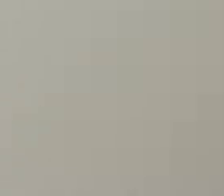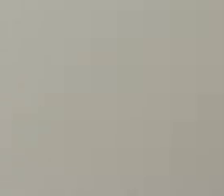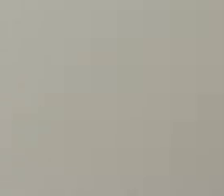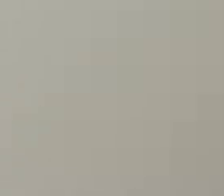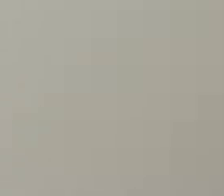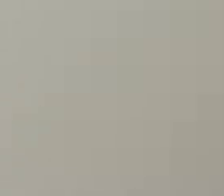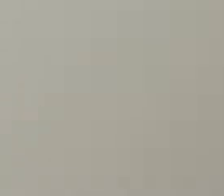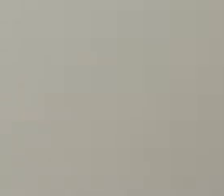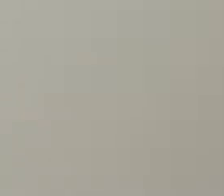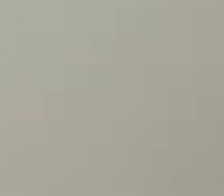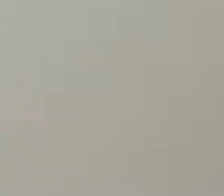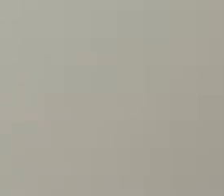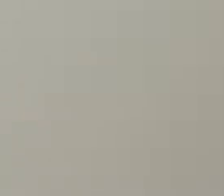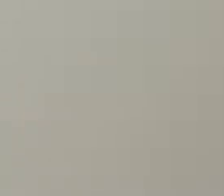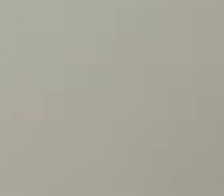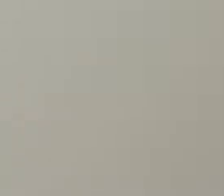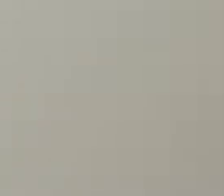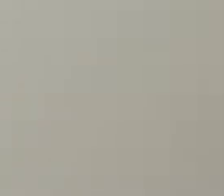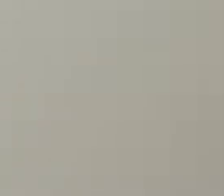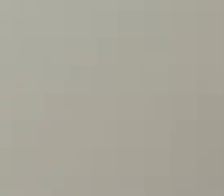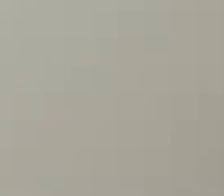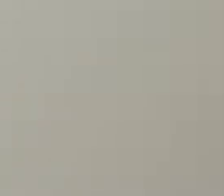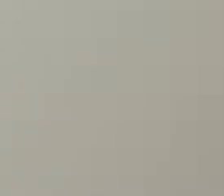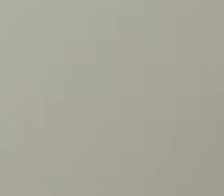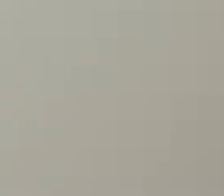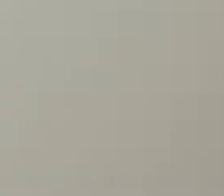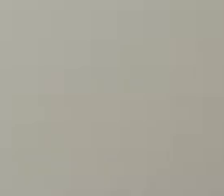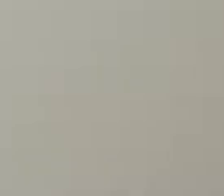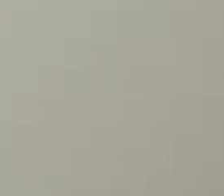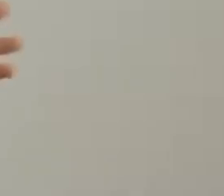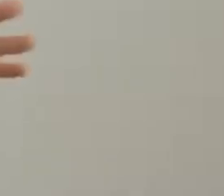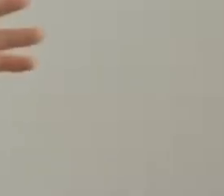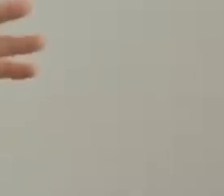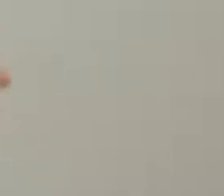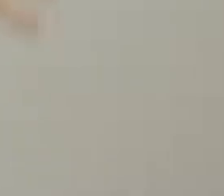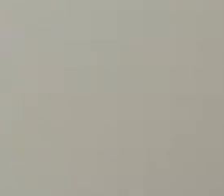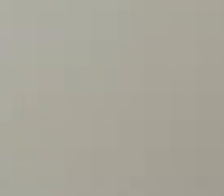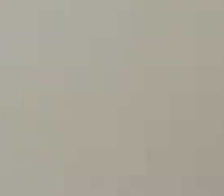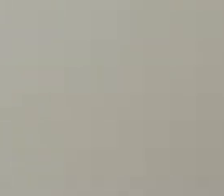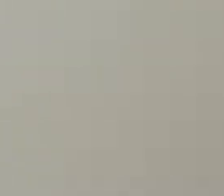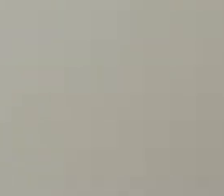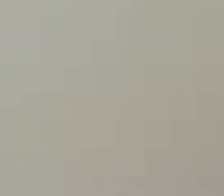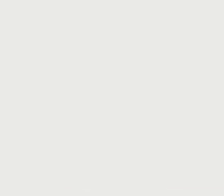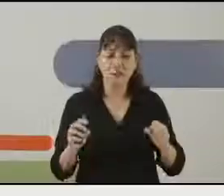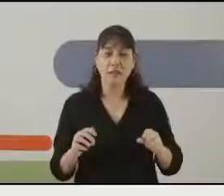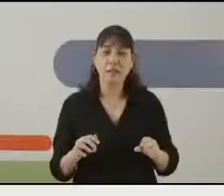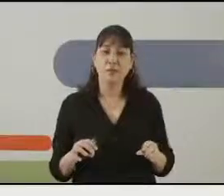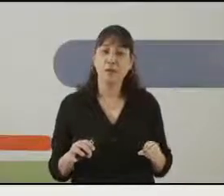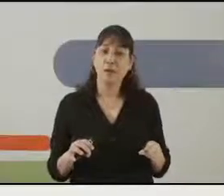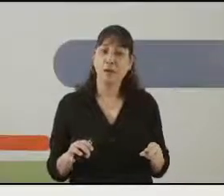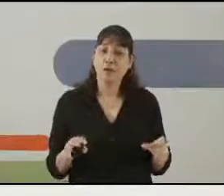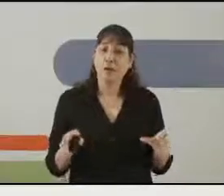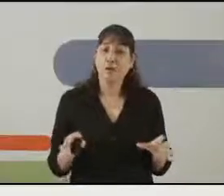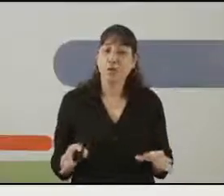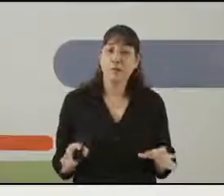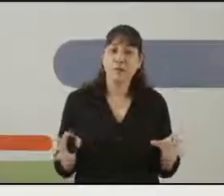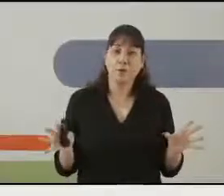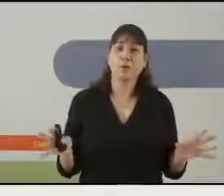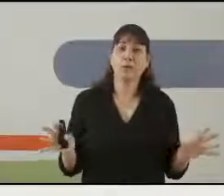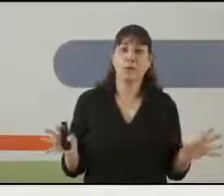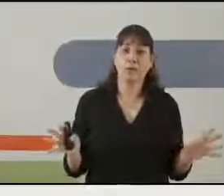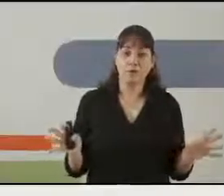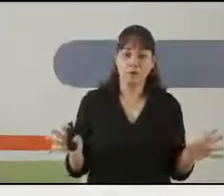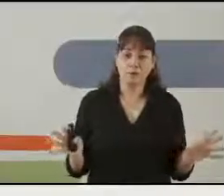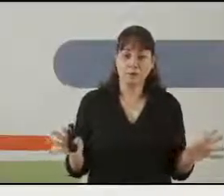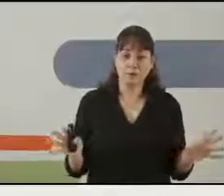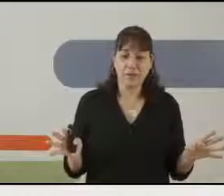מיני סחורות. אבל בשוק שאליו אנחנו הולכים היום, אנחנו לא מוצאים שם בעלי חיים, אנחנו מוצאים דברים אחרים שאנחנו זקוקים להם